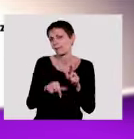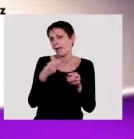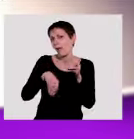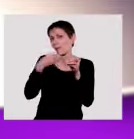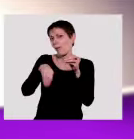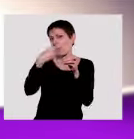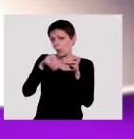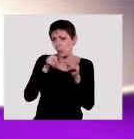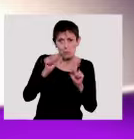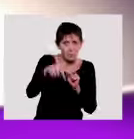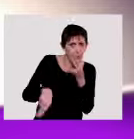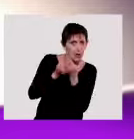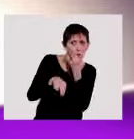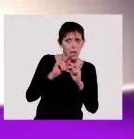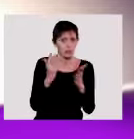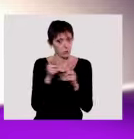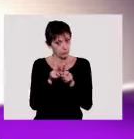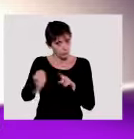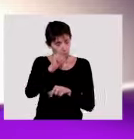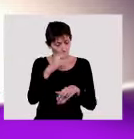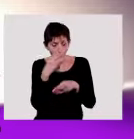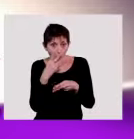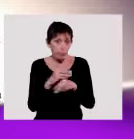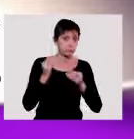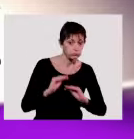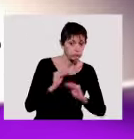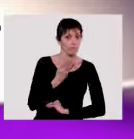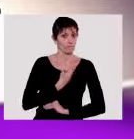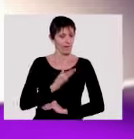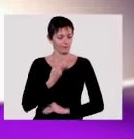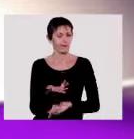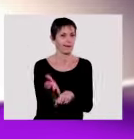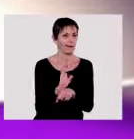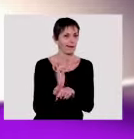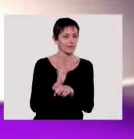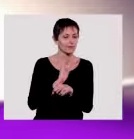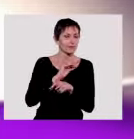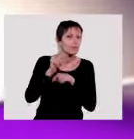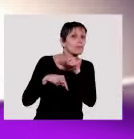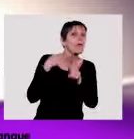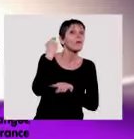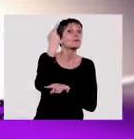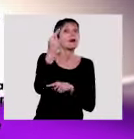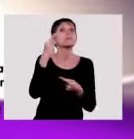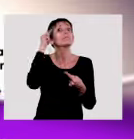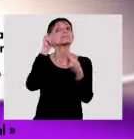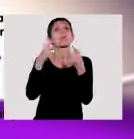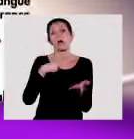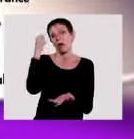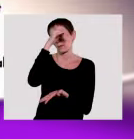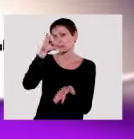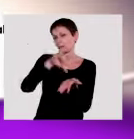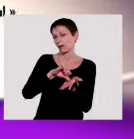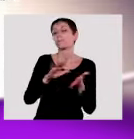réagir, mais aussi apprendre et enseigner le français avec cette émission. Prochaine destination, l'Amérique centrale.